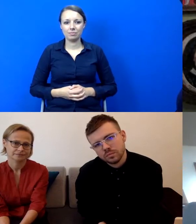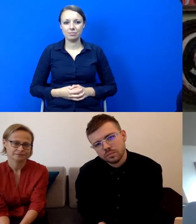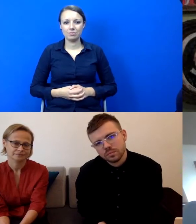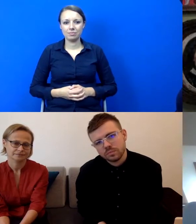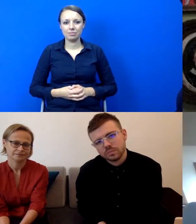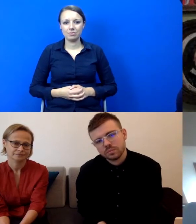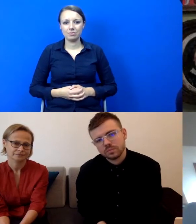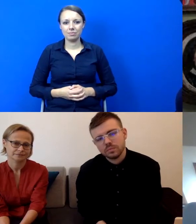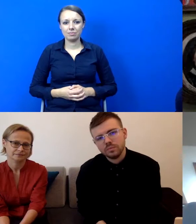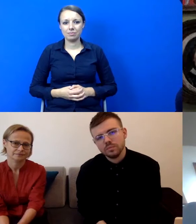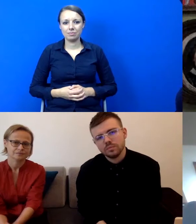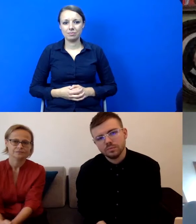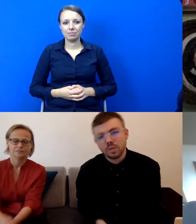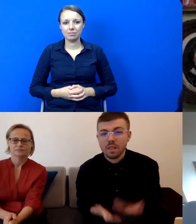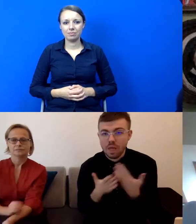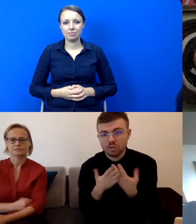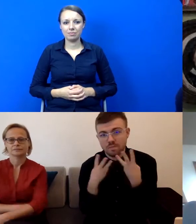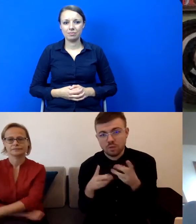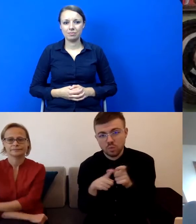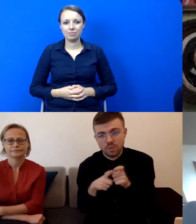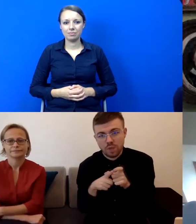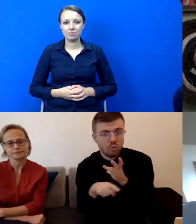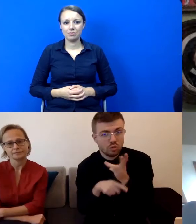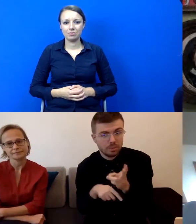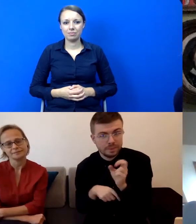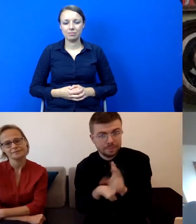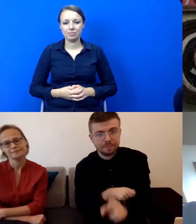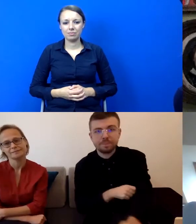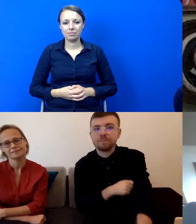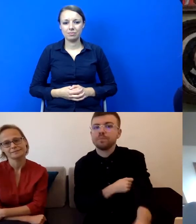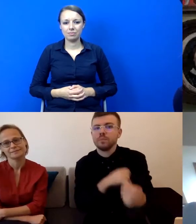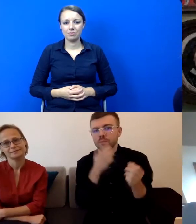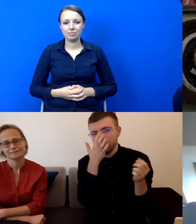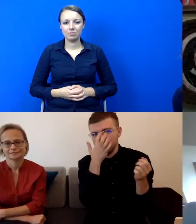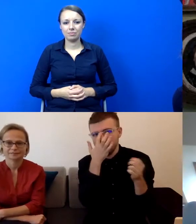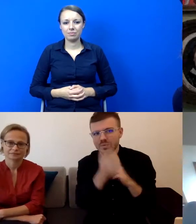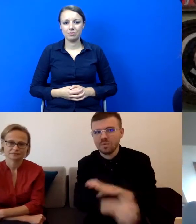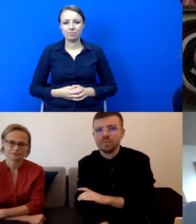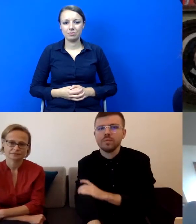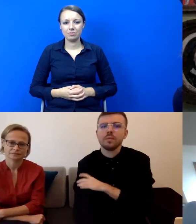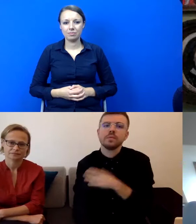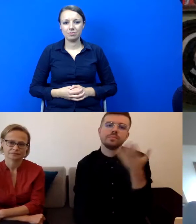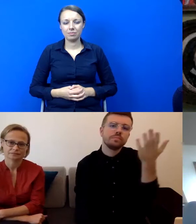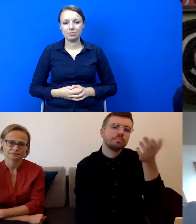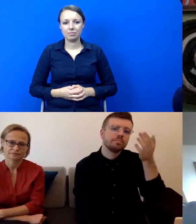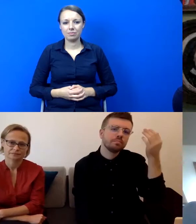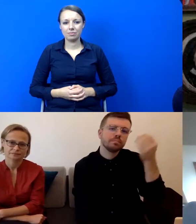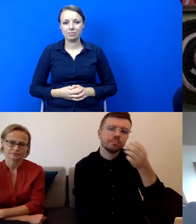Jakie kwestie według Ciebie są ważne i dlaczego? Dlaczego dostępność jest ważna?